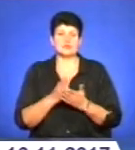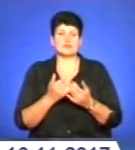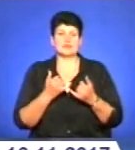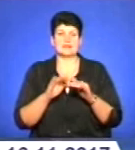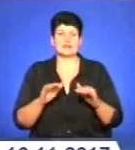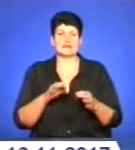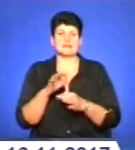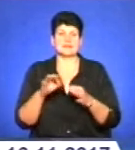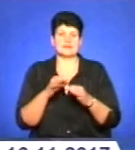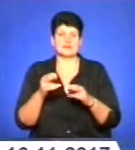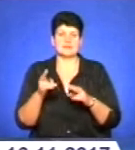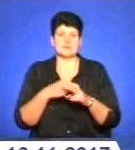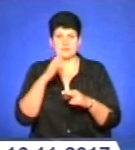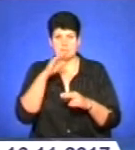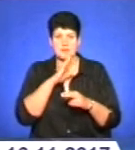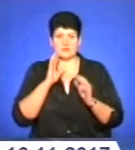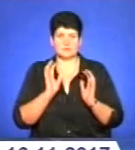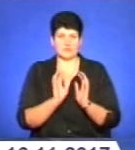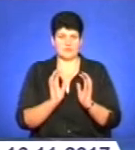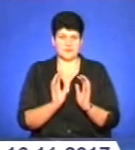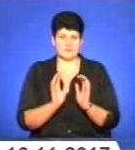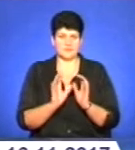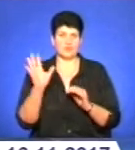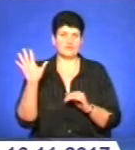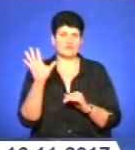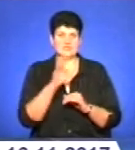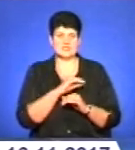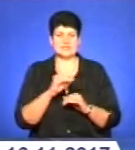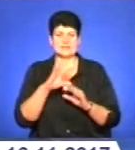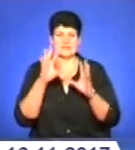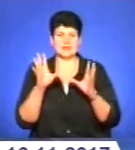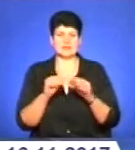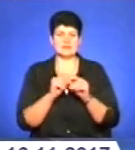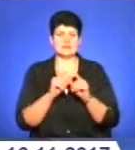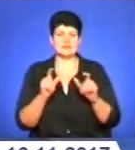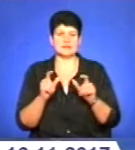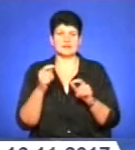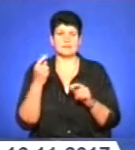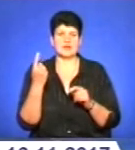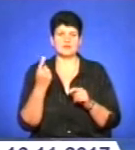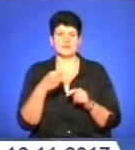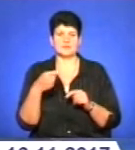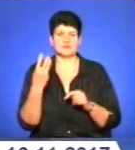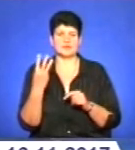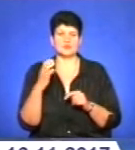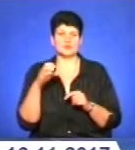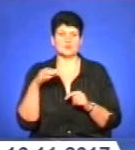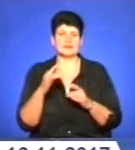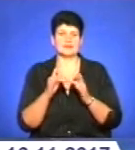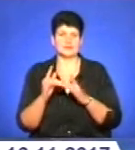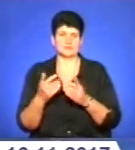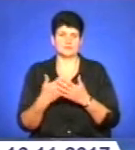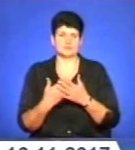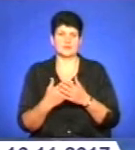дітей-сирід і позбавлених батьківського опікування. Усі загальноосвітні заклади першого-третього ступенів інтернатного типу